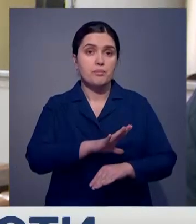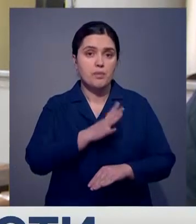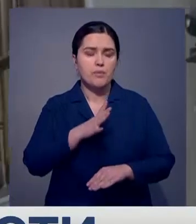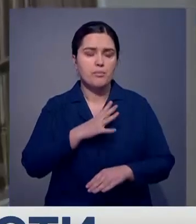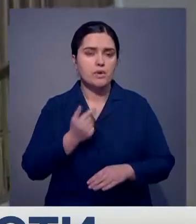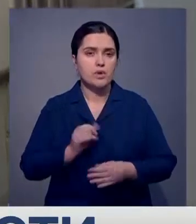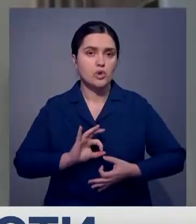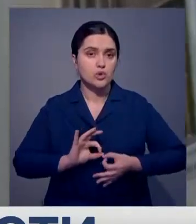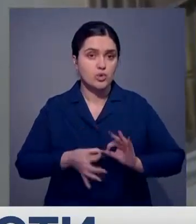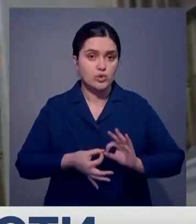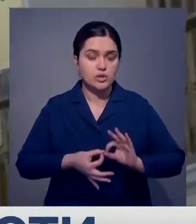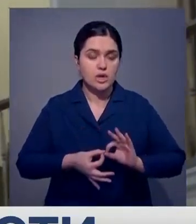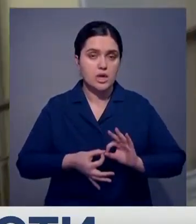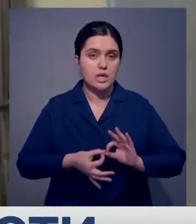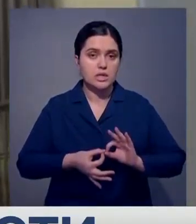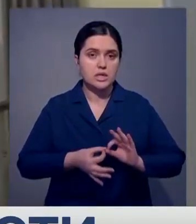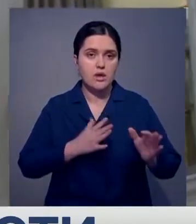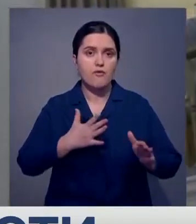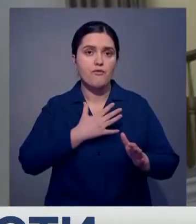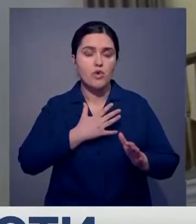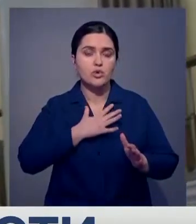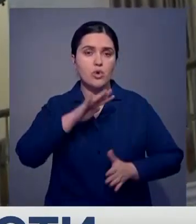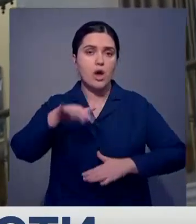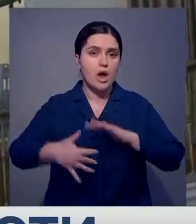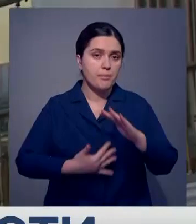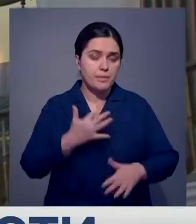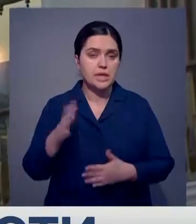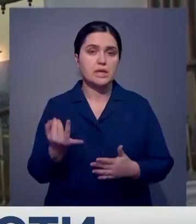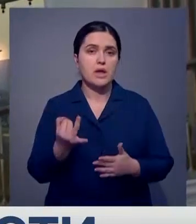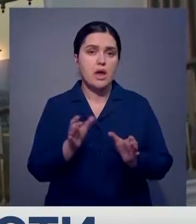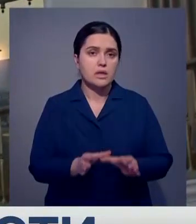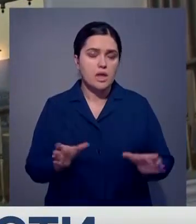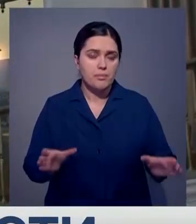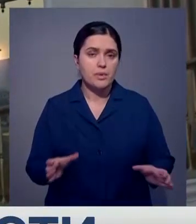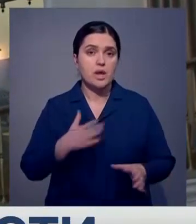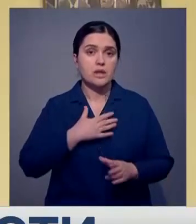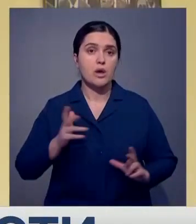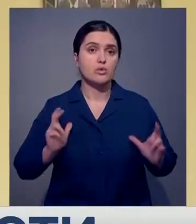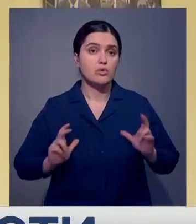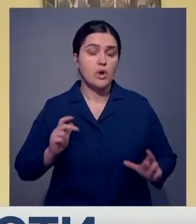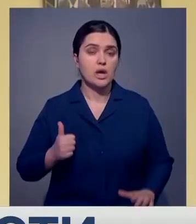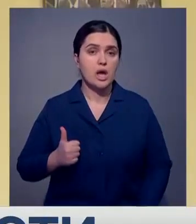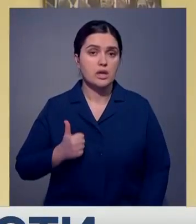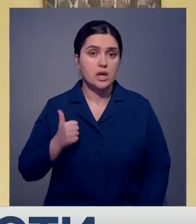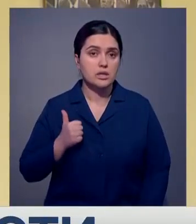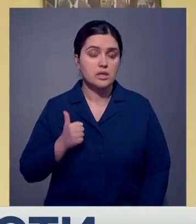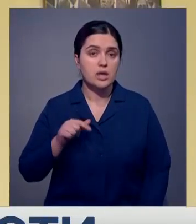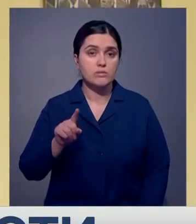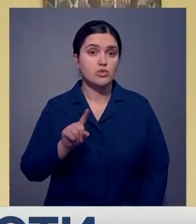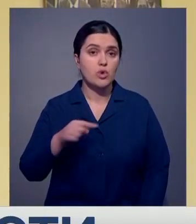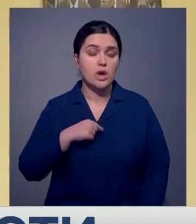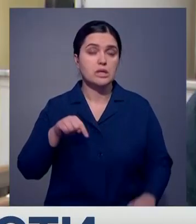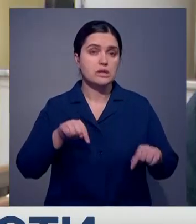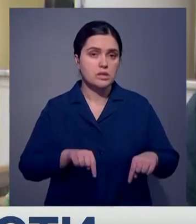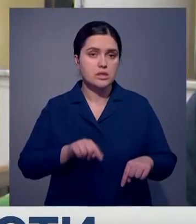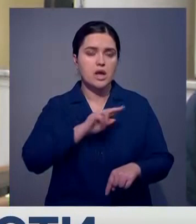сложные системы воздухообмена, отопления и так далее. Наши студенты гордятся тем, что они работают и